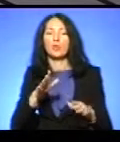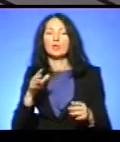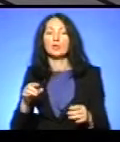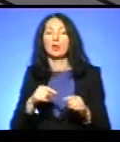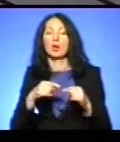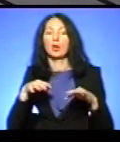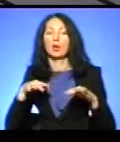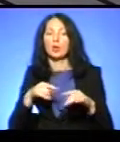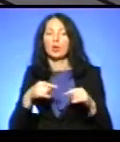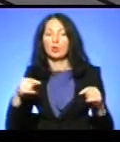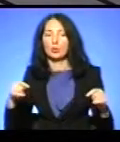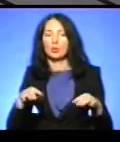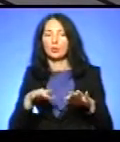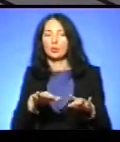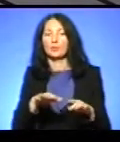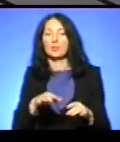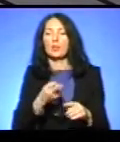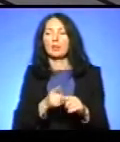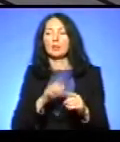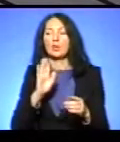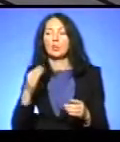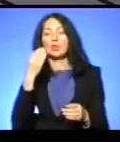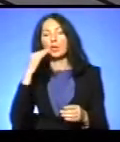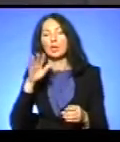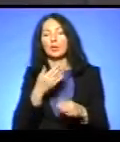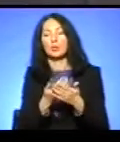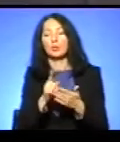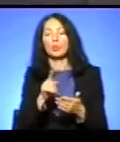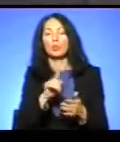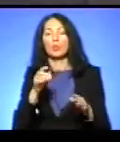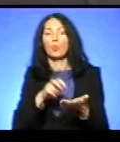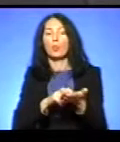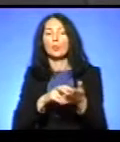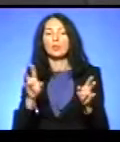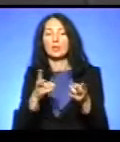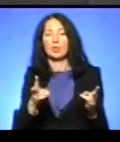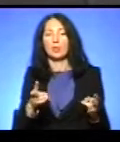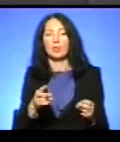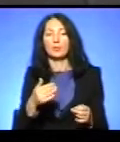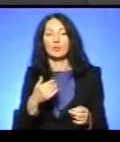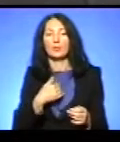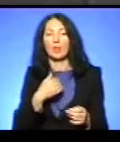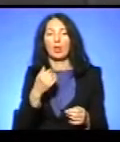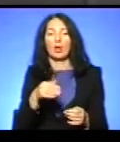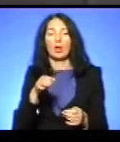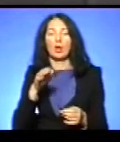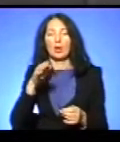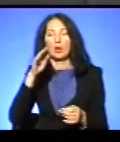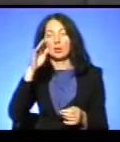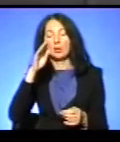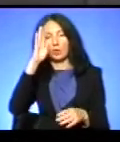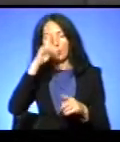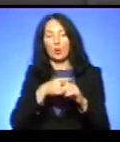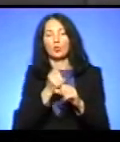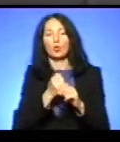буде найкращий приклад того, щоб ми не боялися. Я вам сказав більше, і ми якраз робили забір стазової кістки кісткового